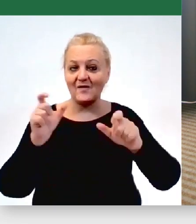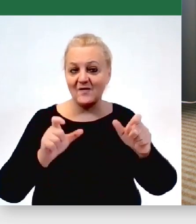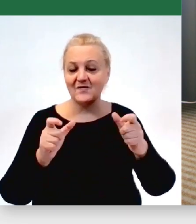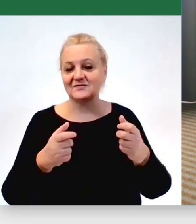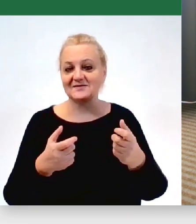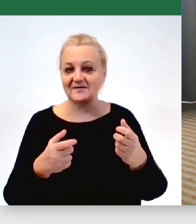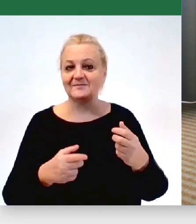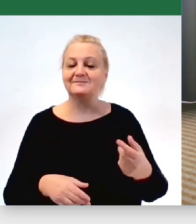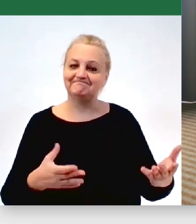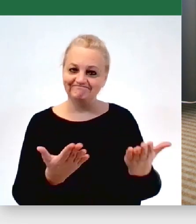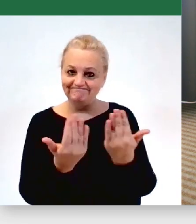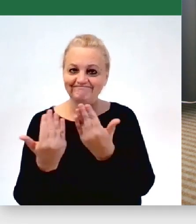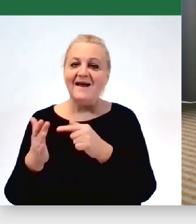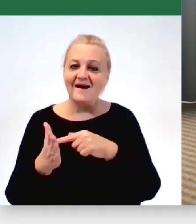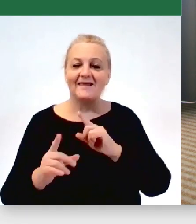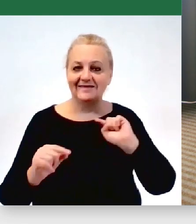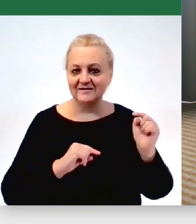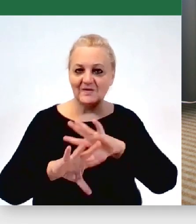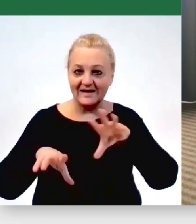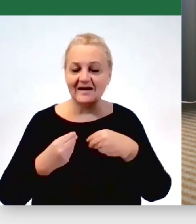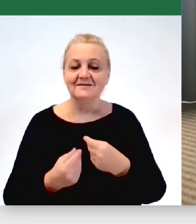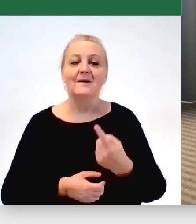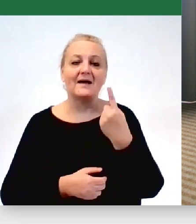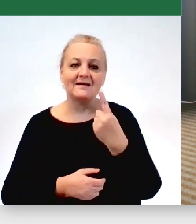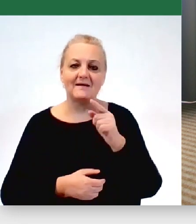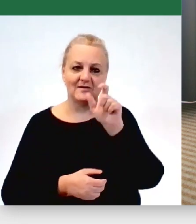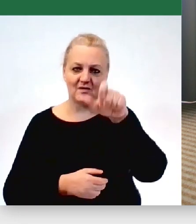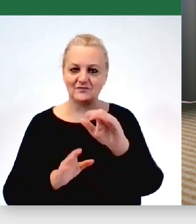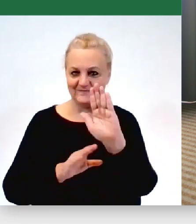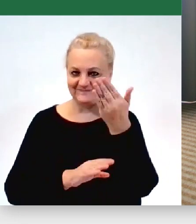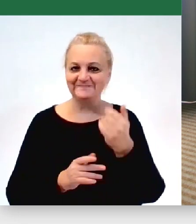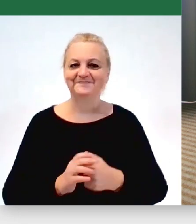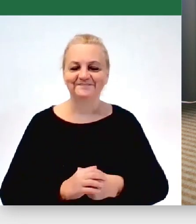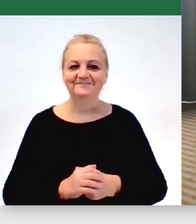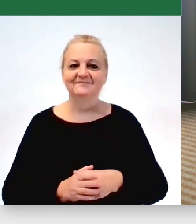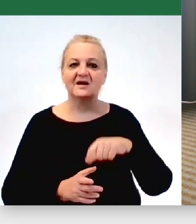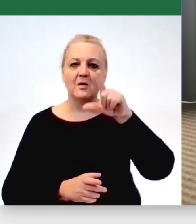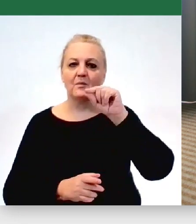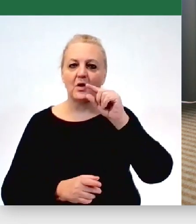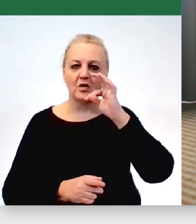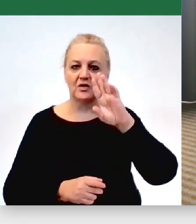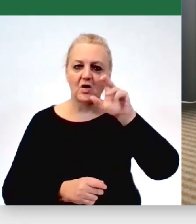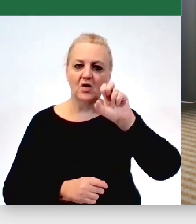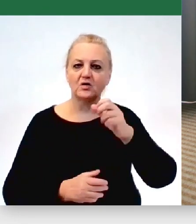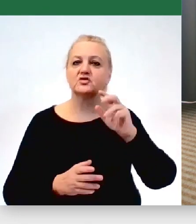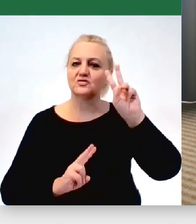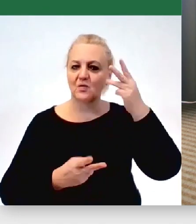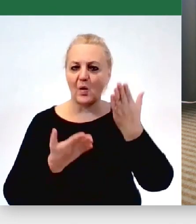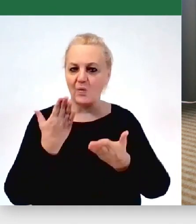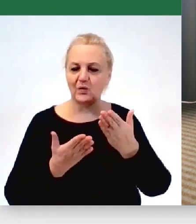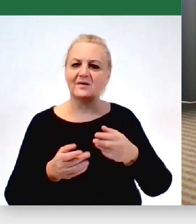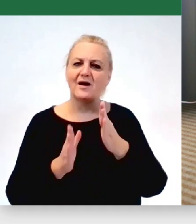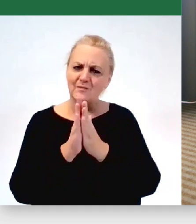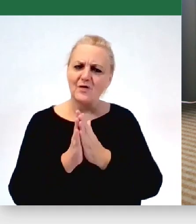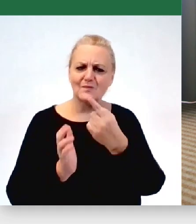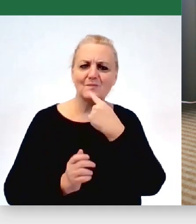do tej dyskusji, ale pozwolę sobie jednego wywołać. Piotr Choroś Lublin, gdybyś podzielił się nam troszkę z